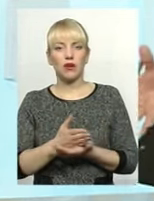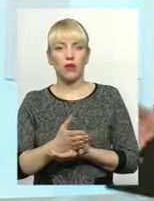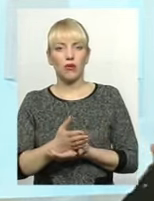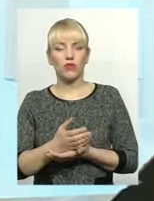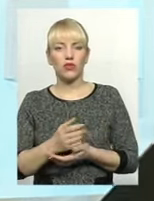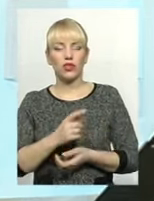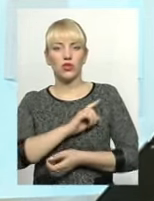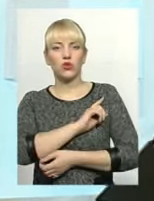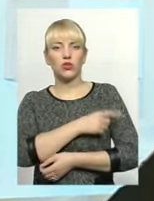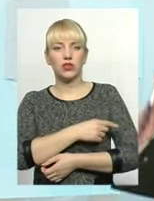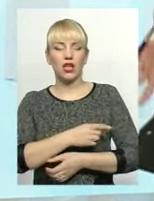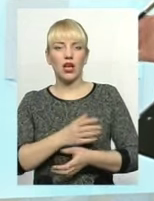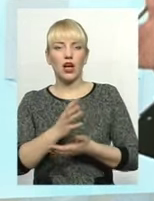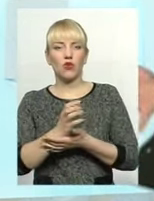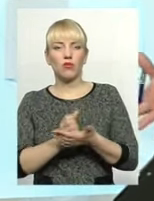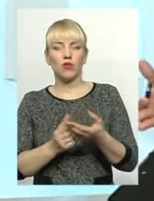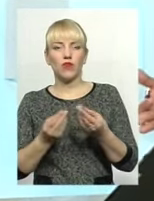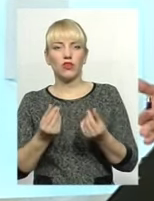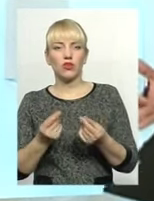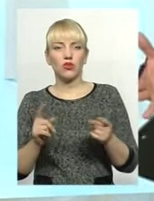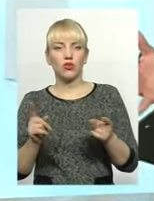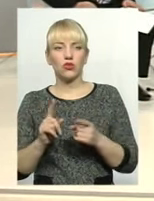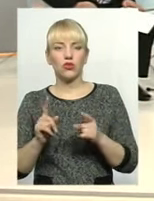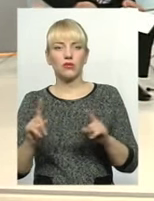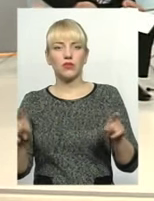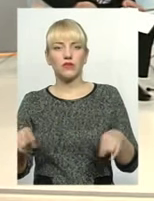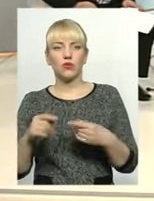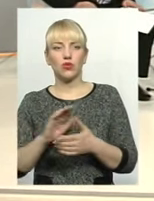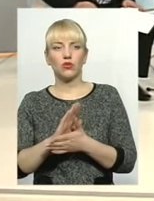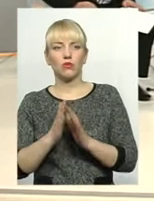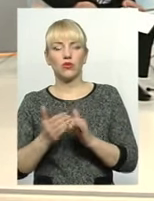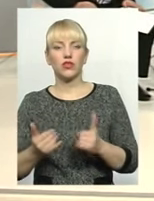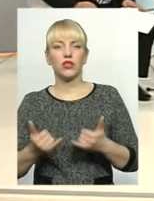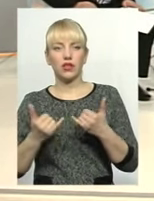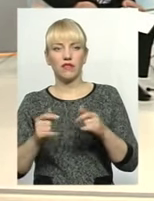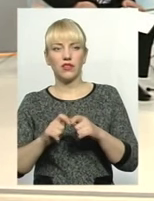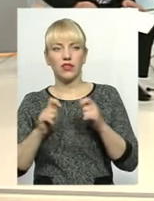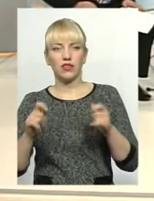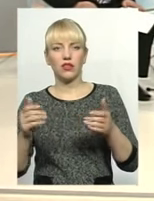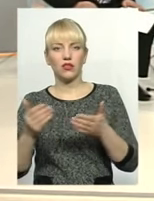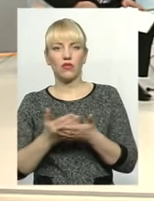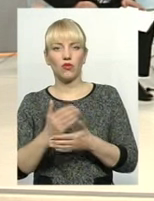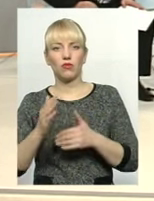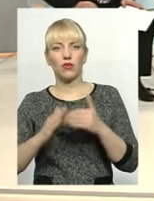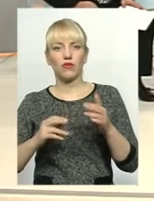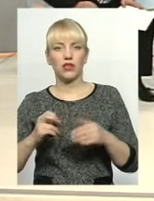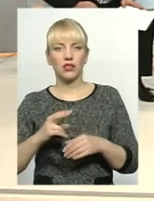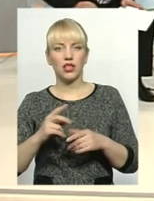спрямовувати зусилля, акумулювати кошти для того, аби створювати умови для відкриття нових професій? Чи